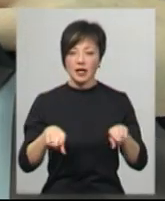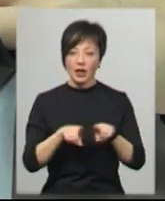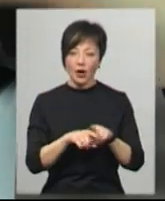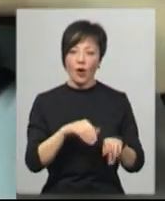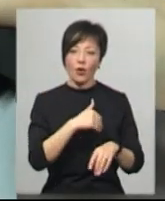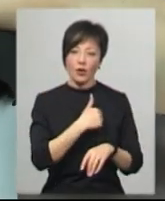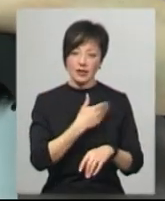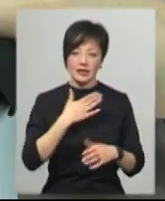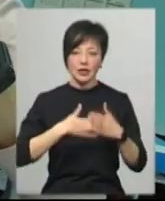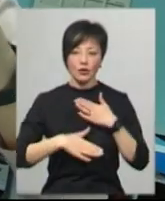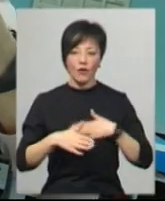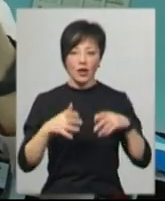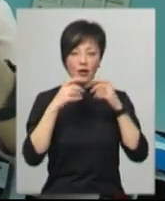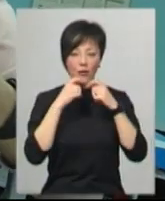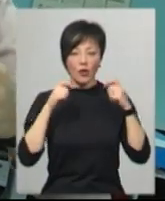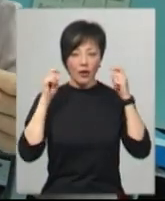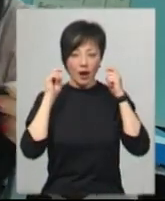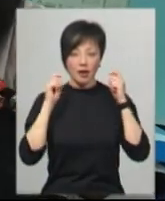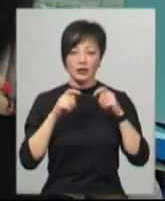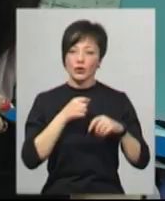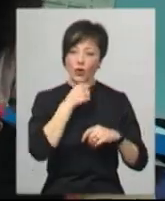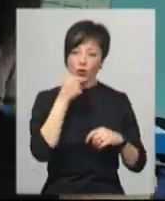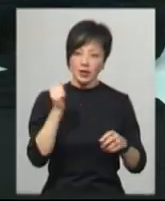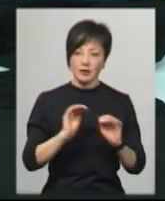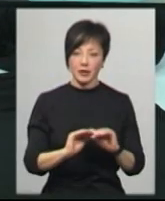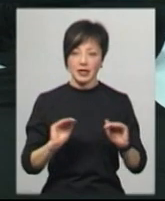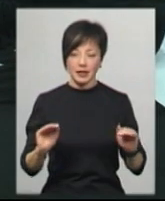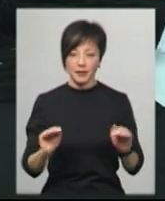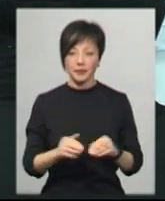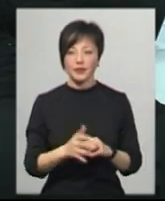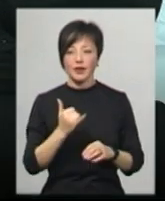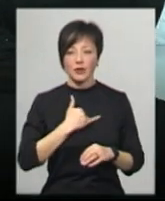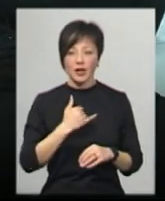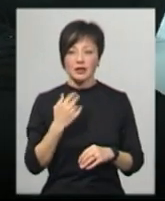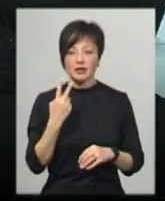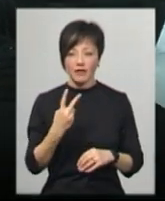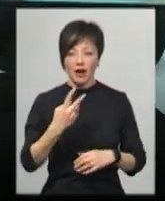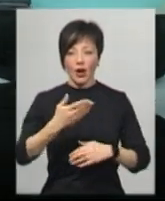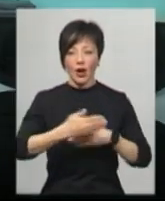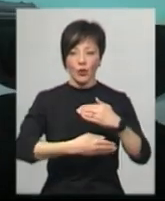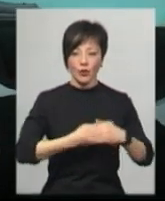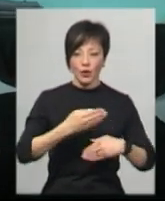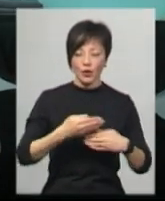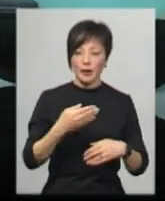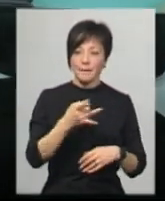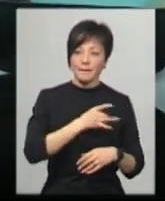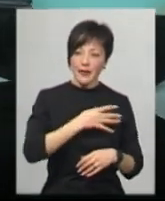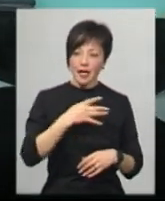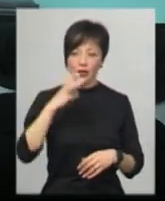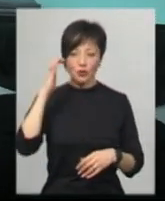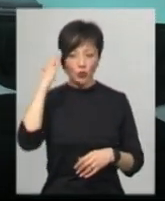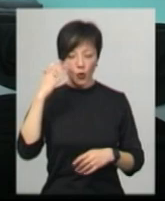хотілося б із задоволенням одягати, як дорослим, так і дітям. Так як в нас було два рулони білої і чорної тканини,